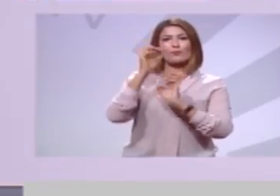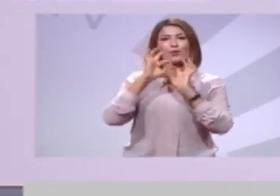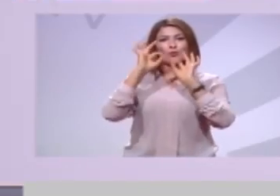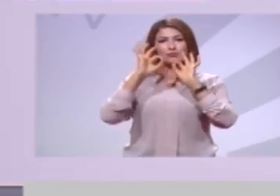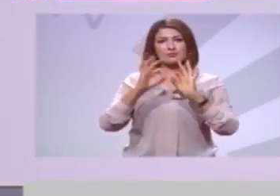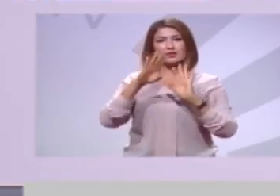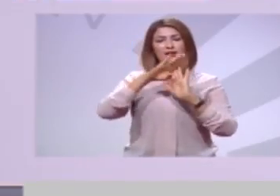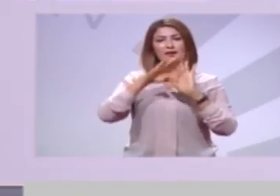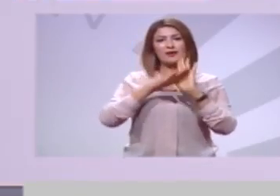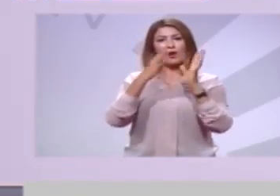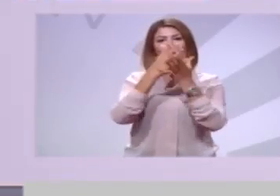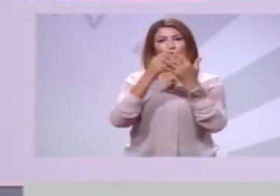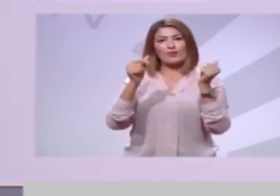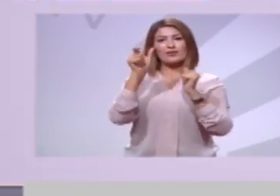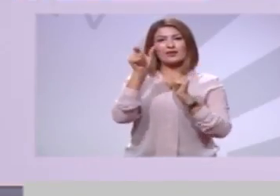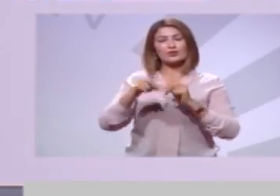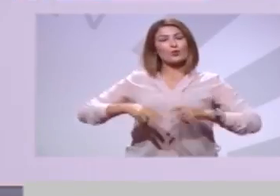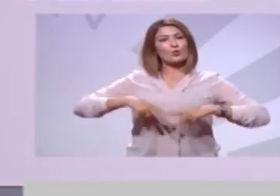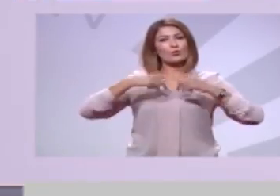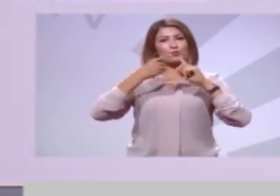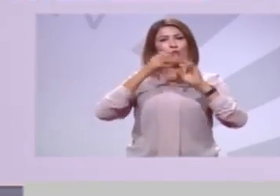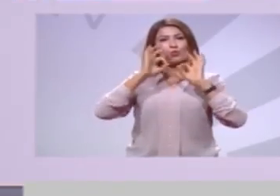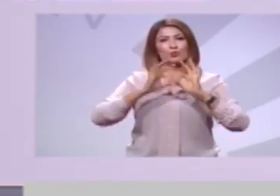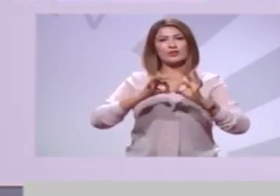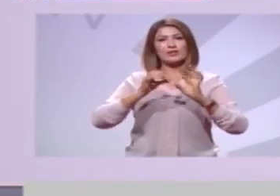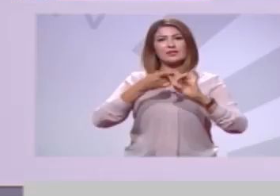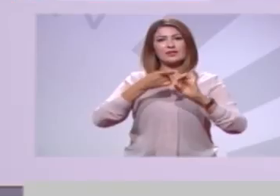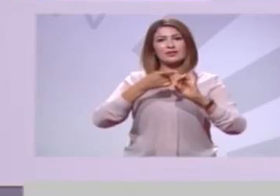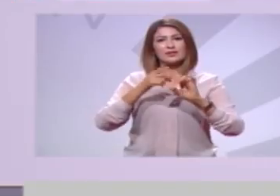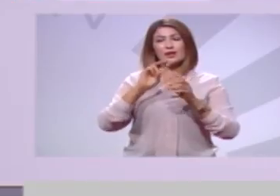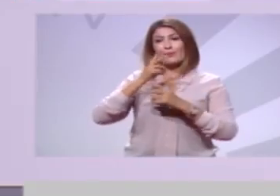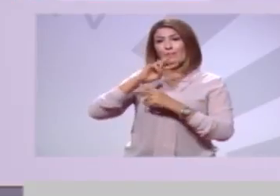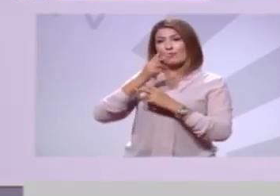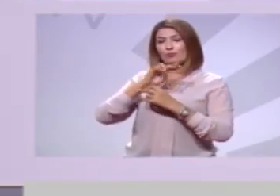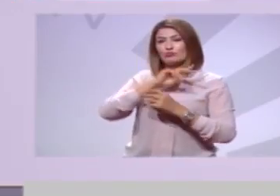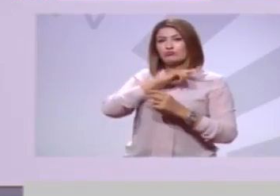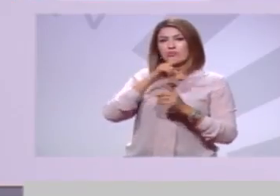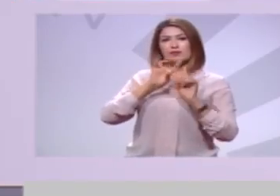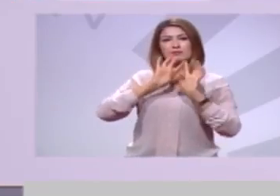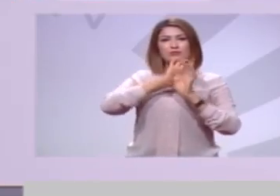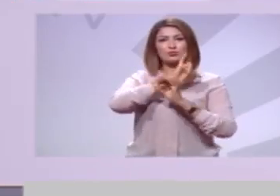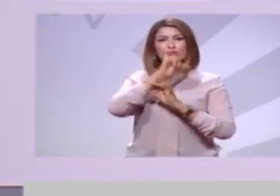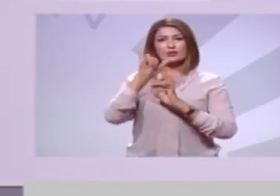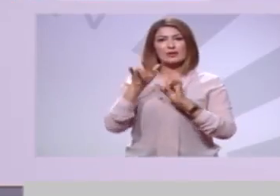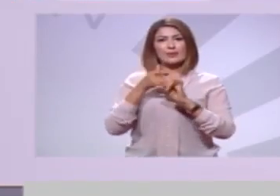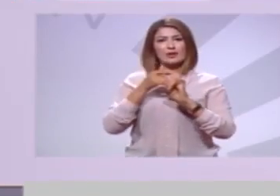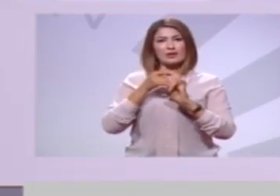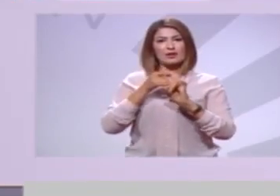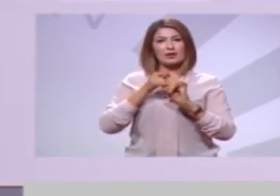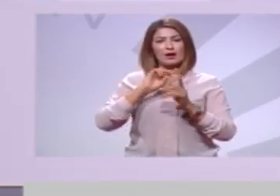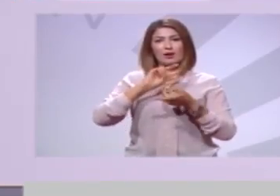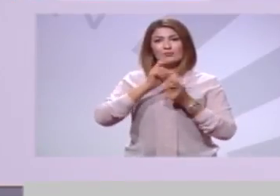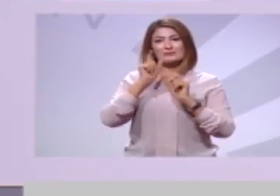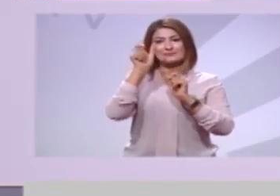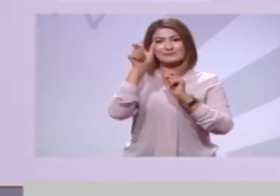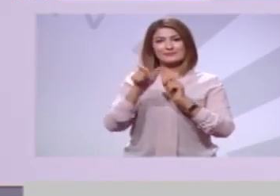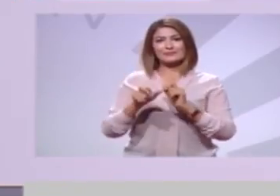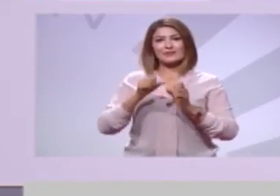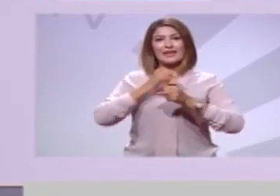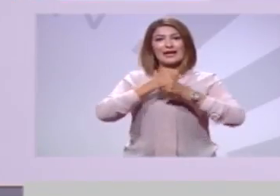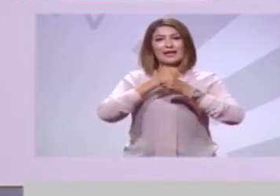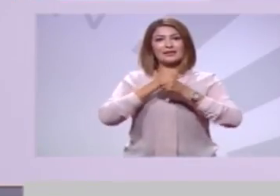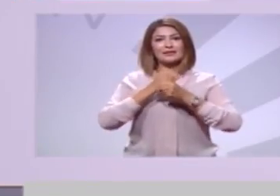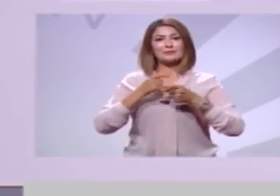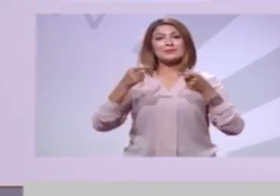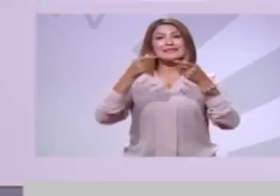برنامجها واضح وواقي ما نحناش بمتاع وعود زيفة ما نحناش بش نمشيون بلطوا احنا